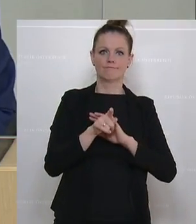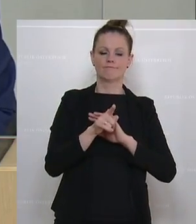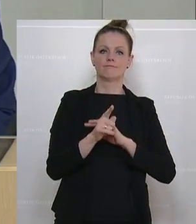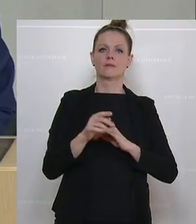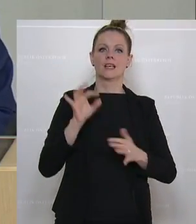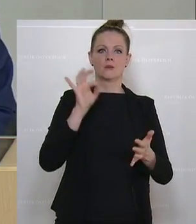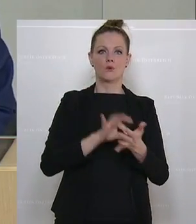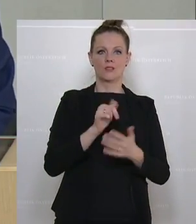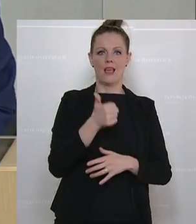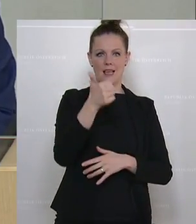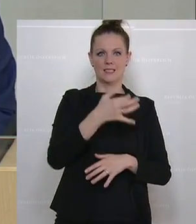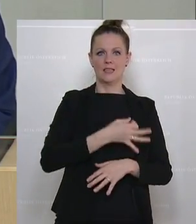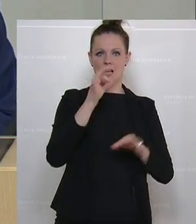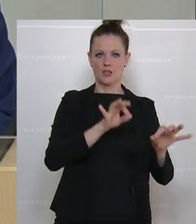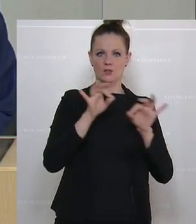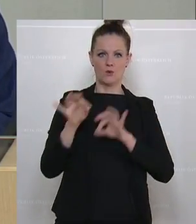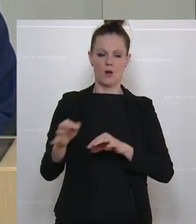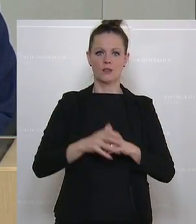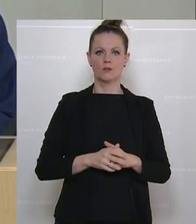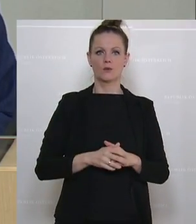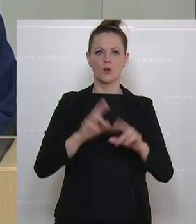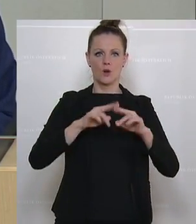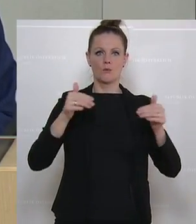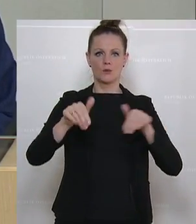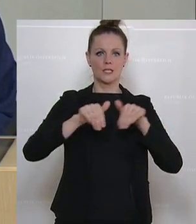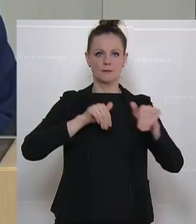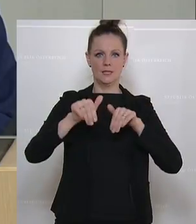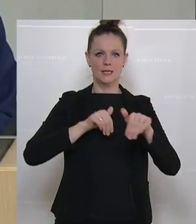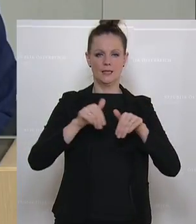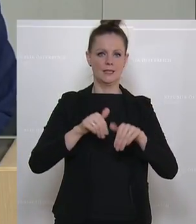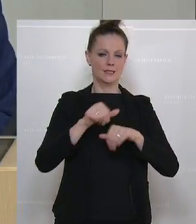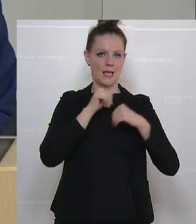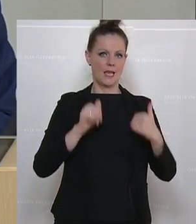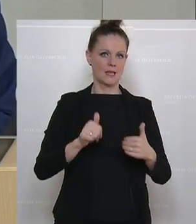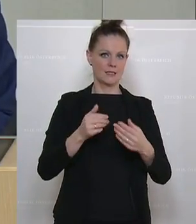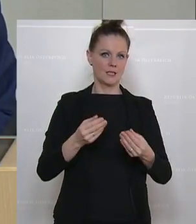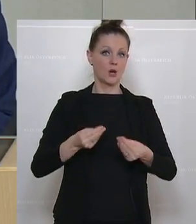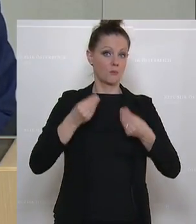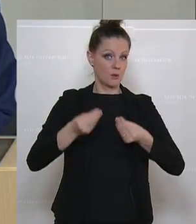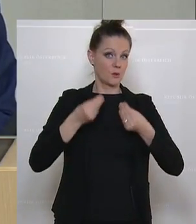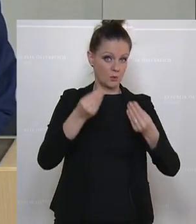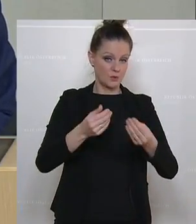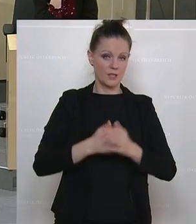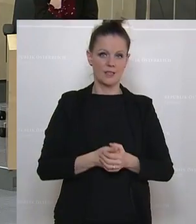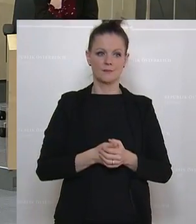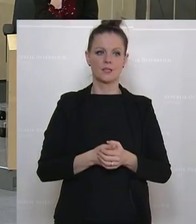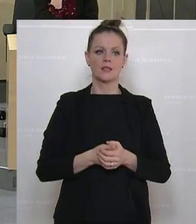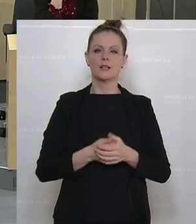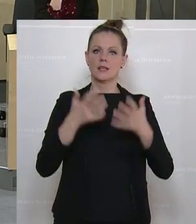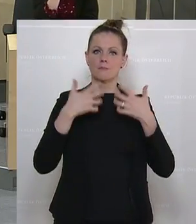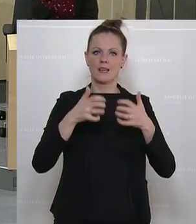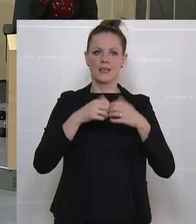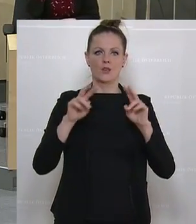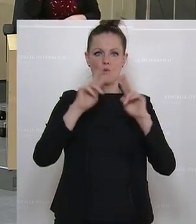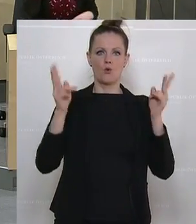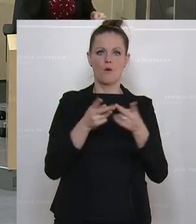zum Punkt 1 der Tagesordnung. Ich darf die Frau Bundesministerin recht herzlich in unserer Mitte begrüßen. Es ist dies der Bericht des